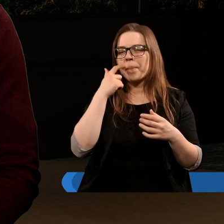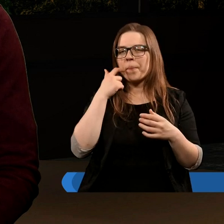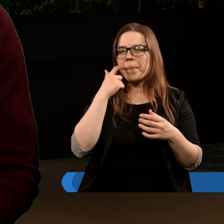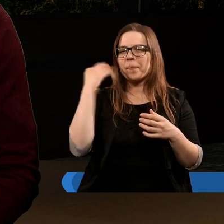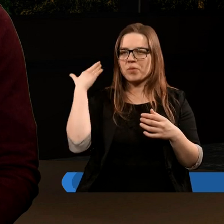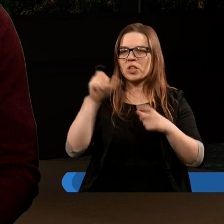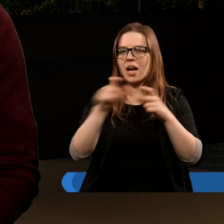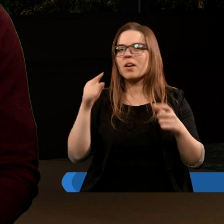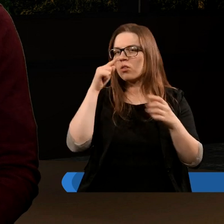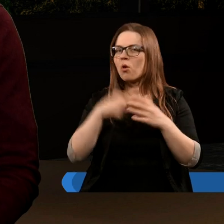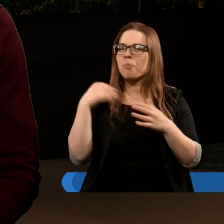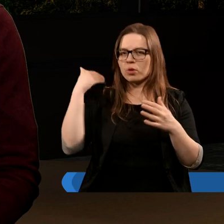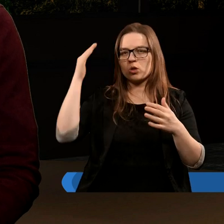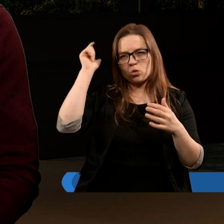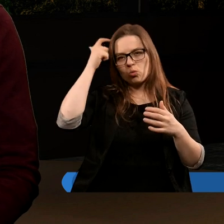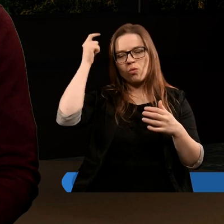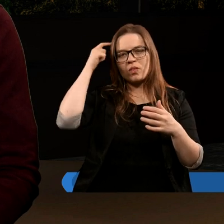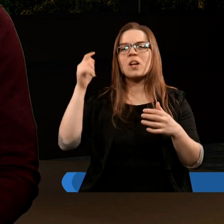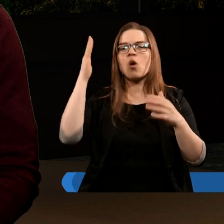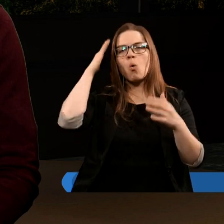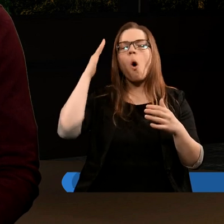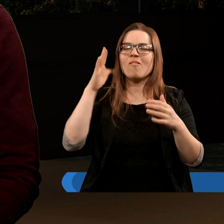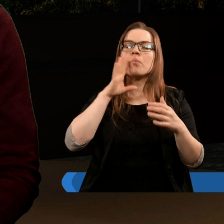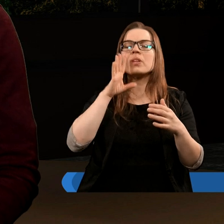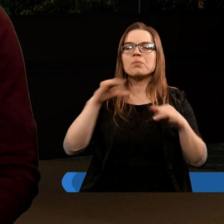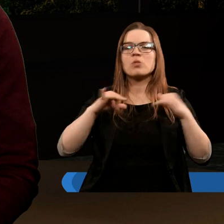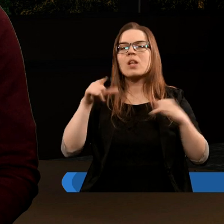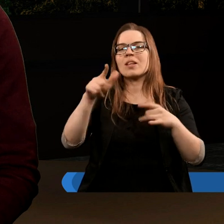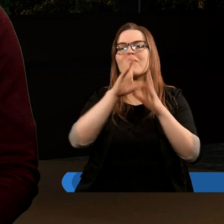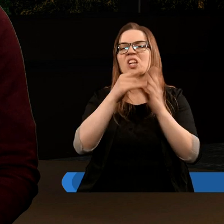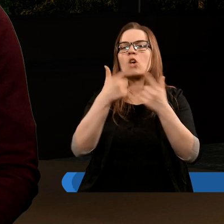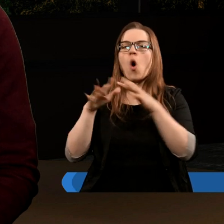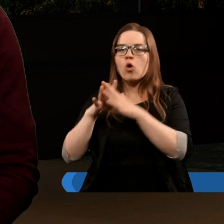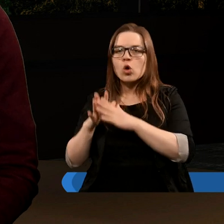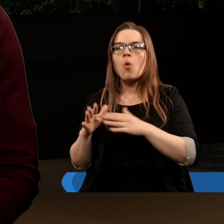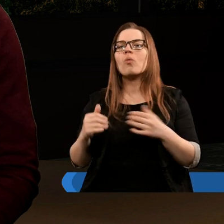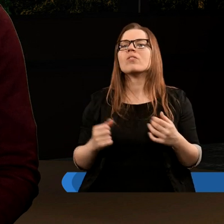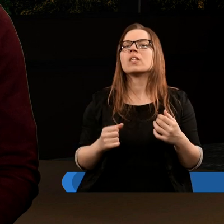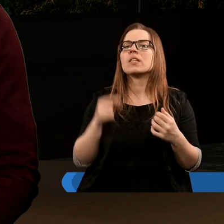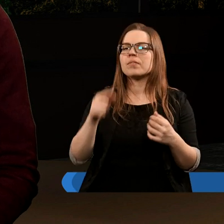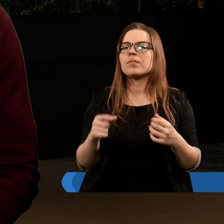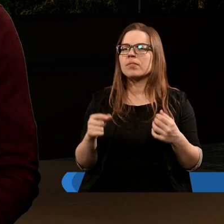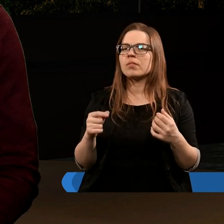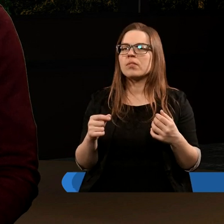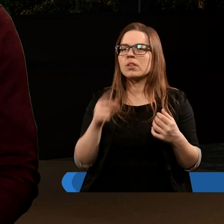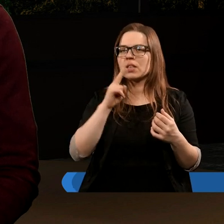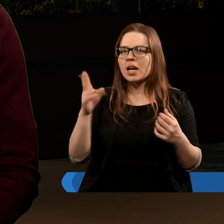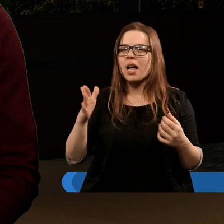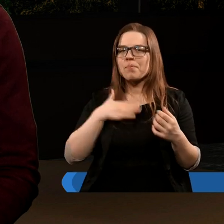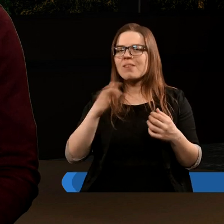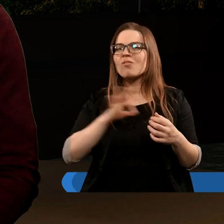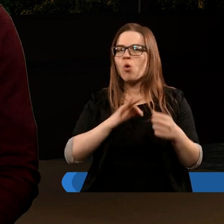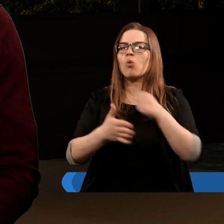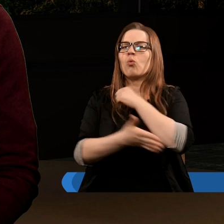powinien być głową wszystkich świętych Kościołów. Co jest ciekawe, że ta nowelę ma swoje